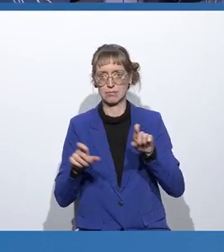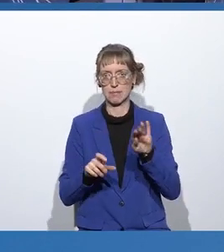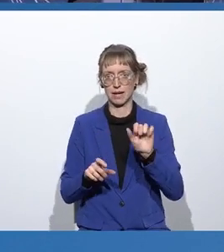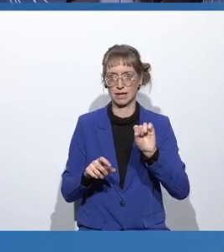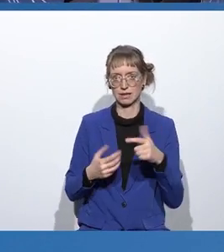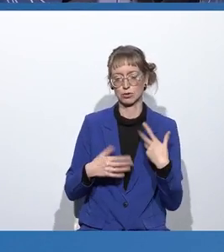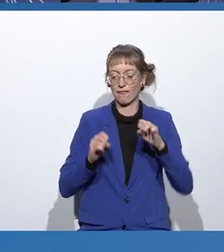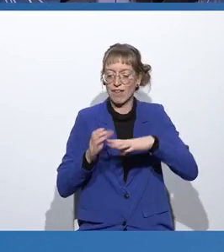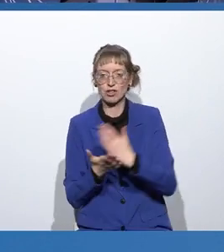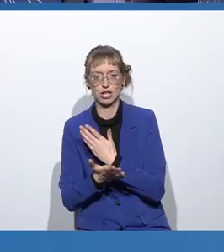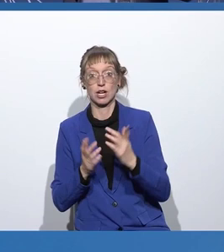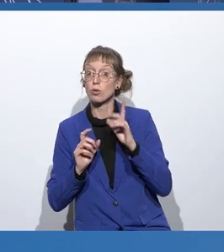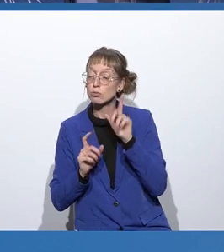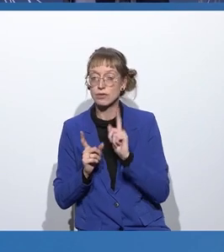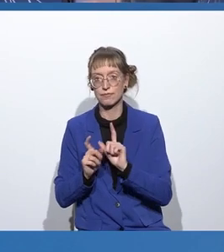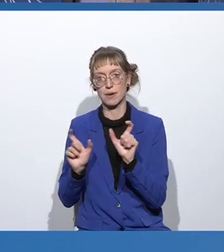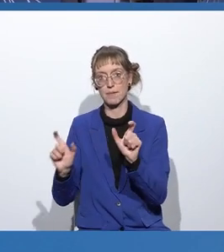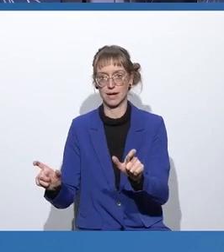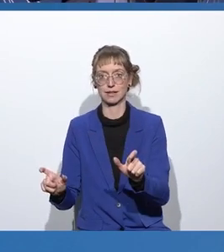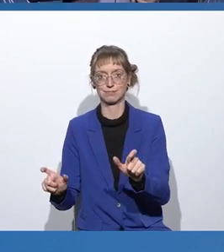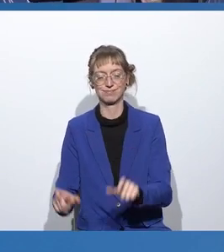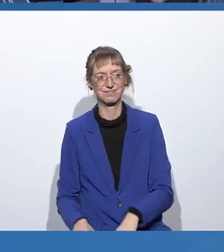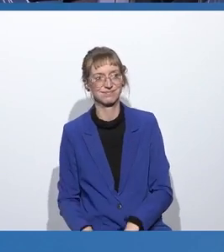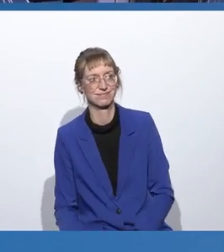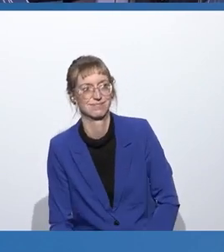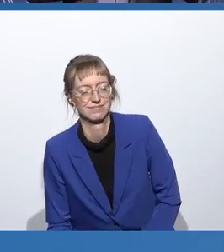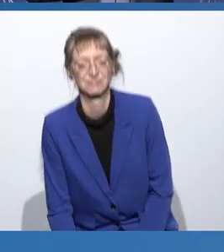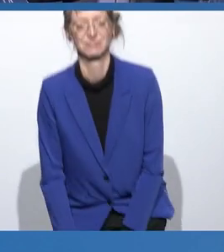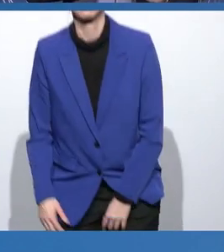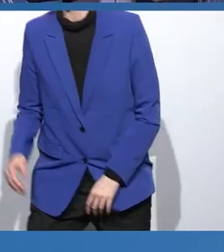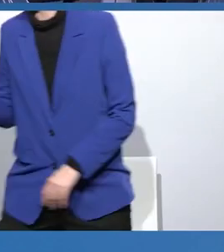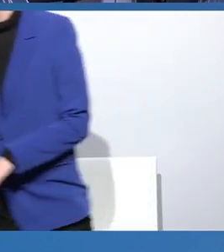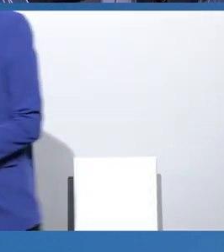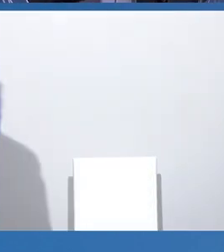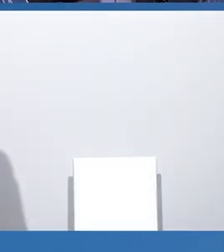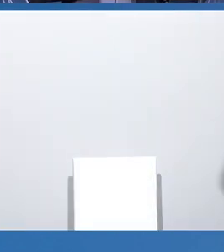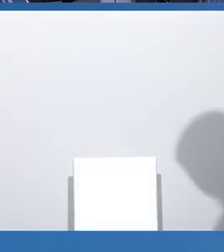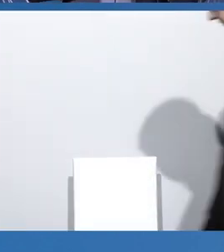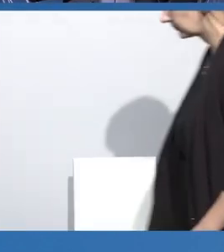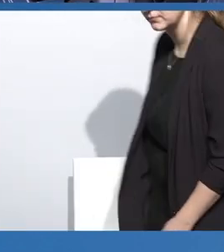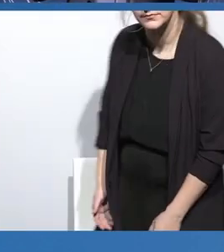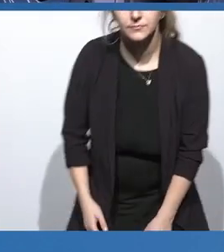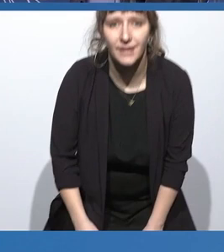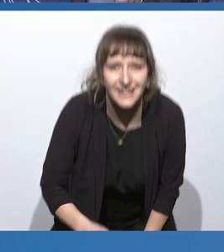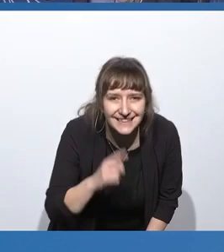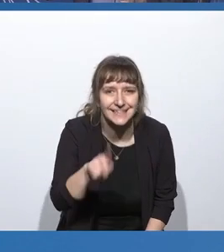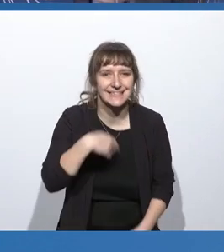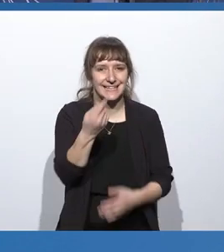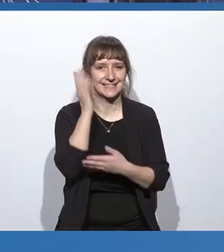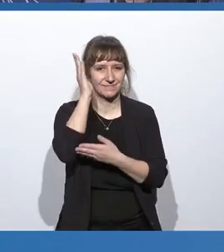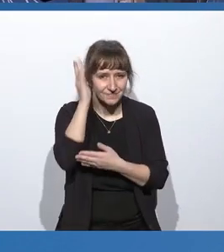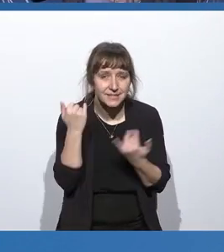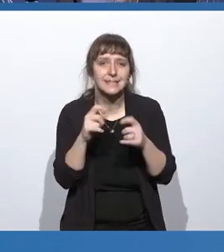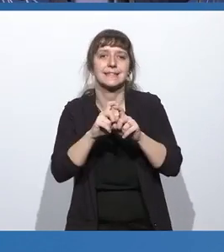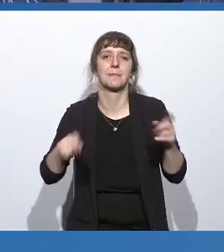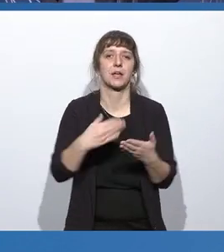Entscheidungen zu vermeiden. In dem nächsten Slot, den wir jetzt haben, geht es darum, die richtigen Entscheidungen zu treffen. Und was es dafür braucht und wie